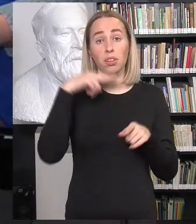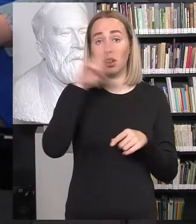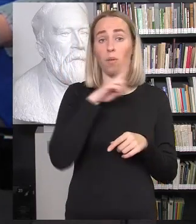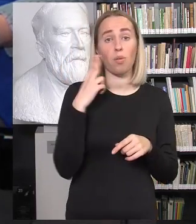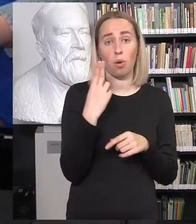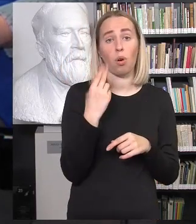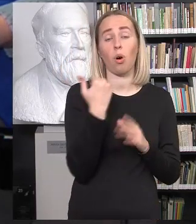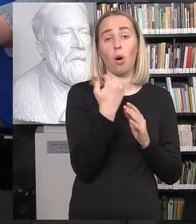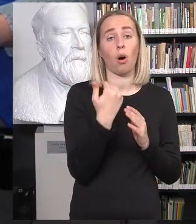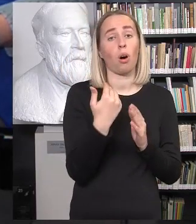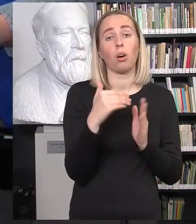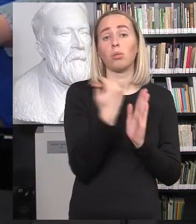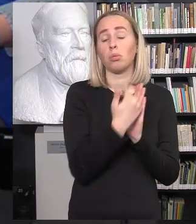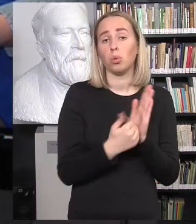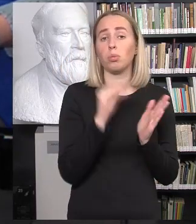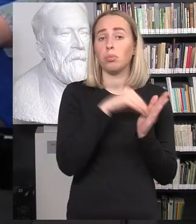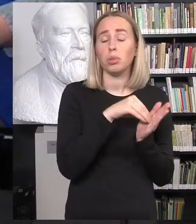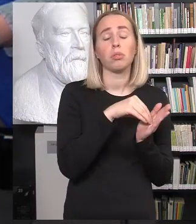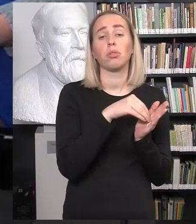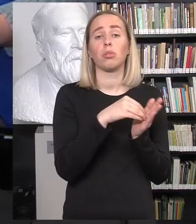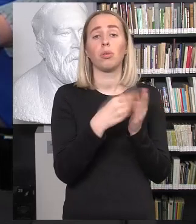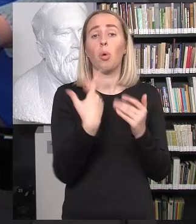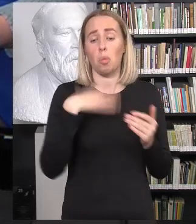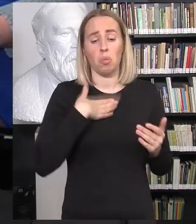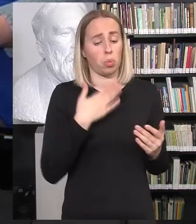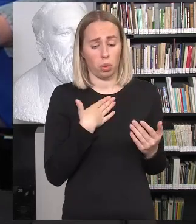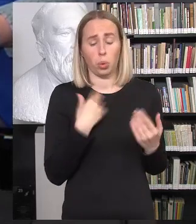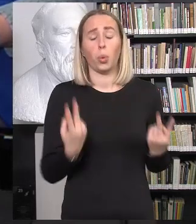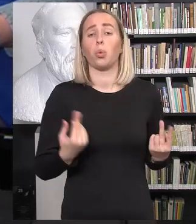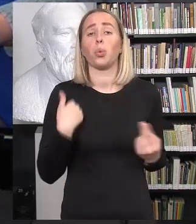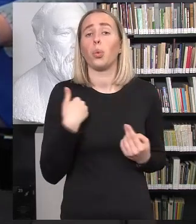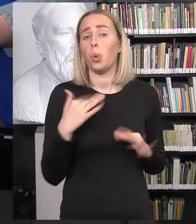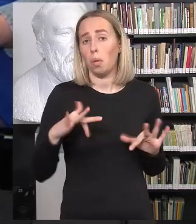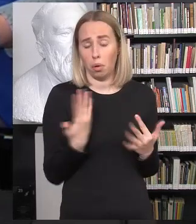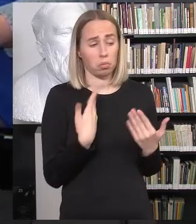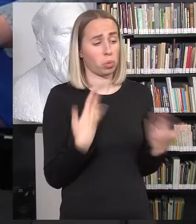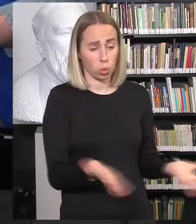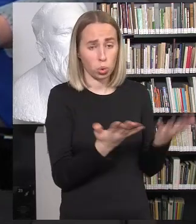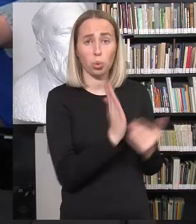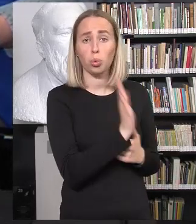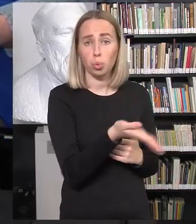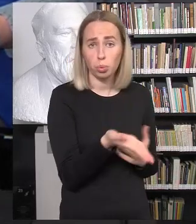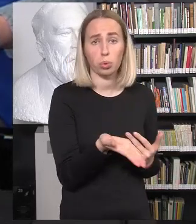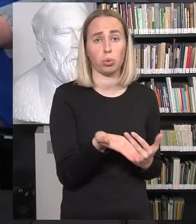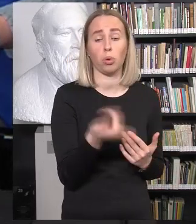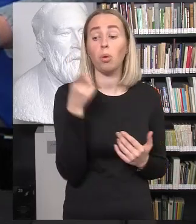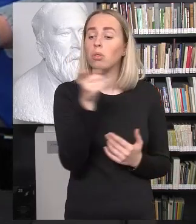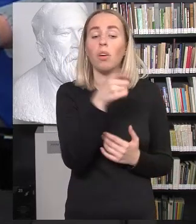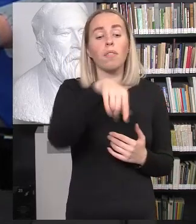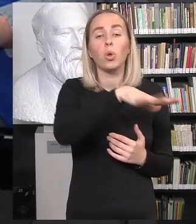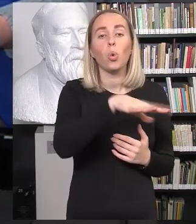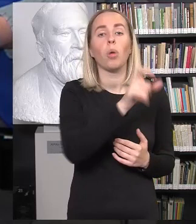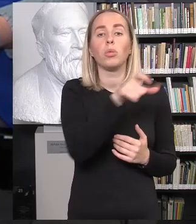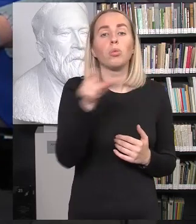vaikus pagal savo įsitikinimus. Kodėl čia aš iš viso apie to lėtiškumo turiu kalbėti, kas su tokie visomis dalim daryti. Ir man atrodo, jį yra